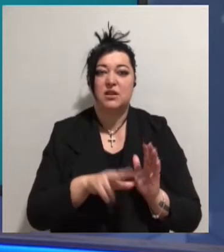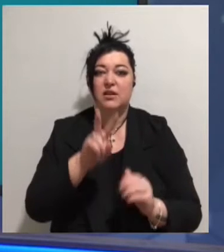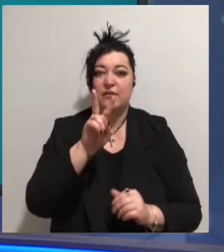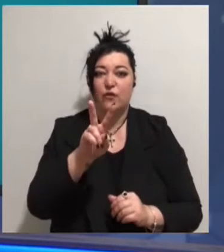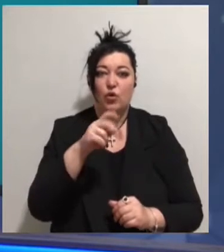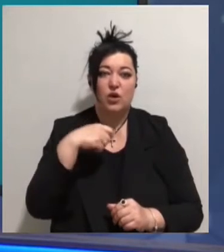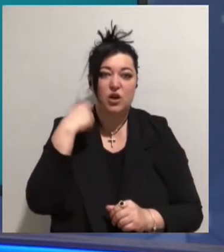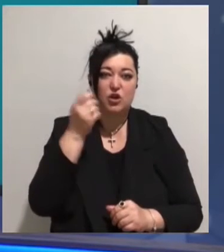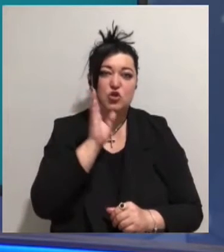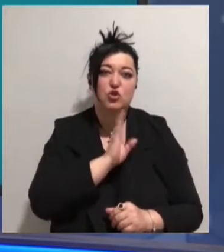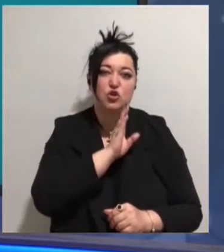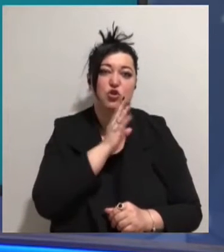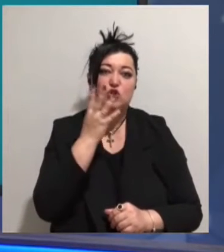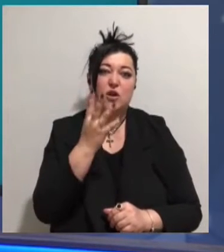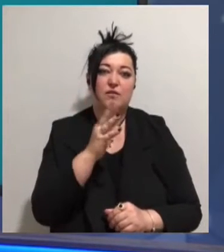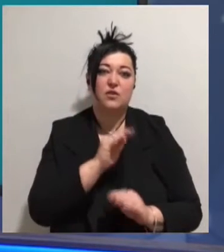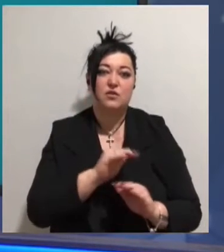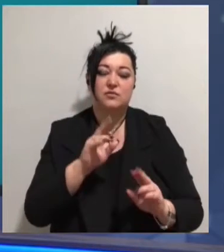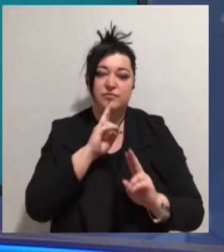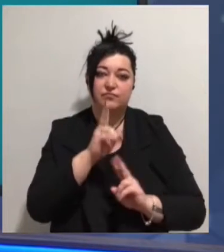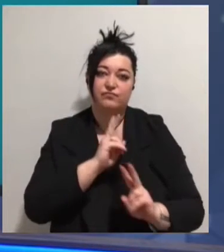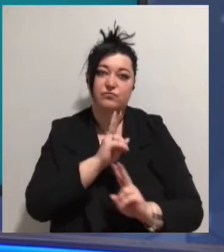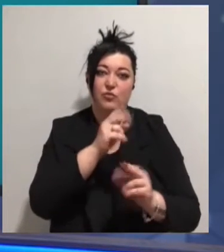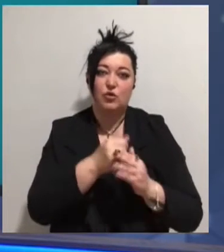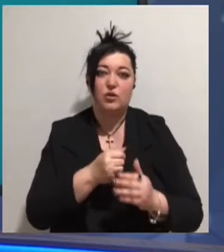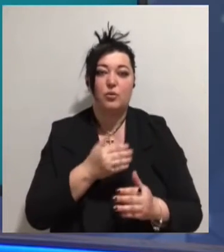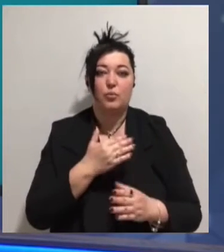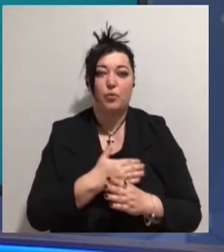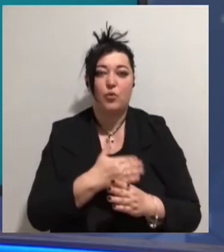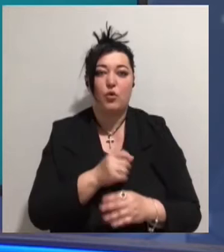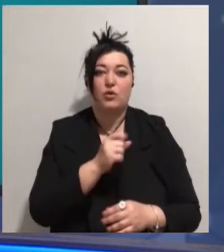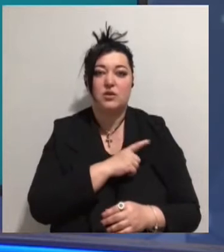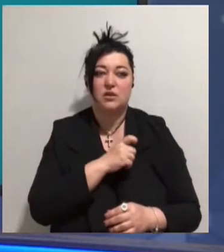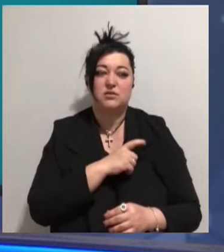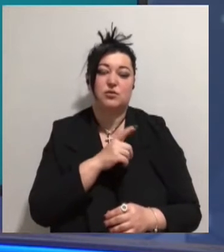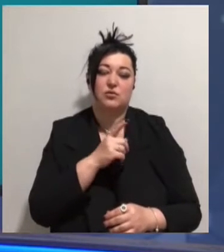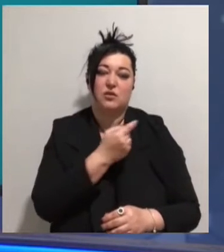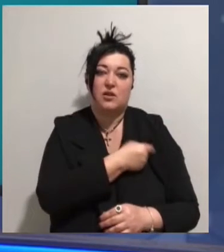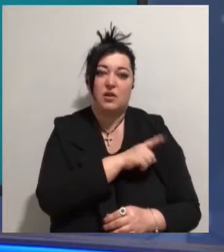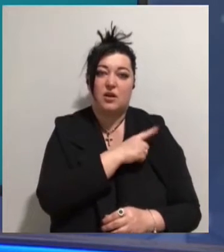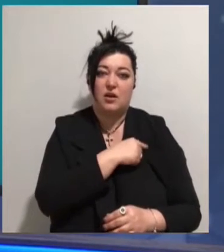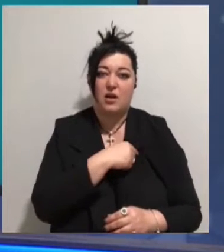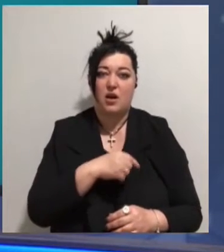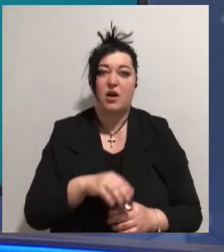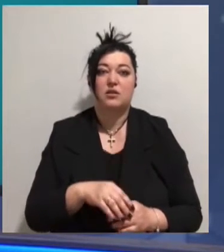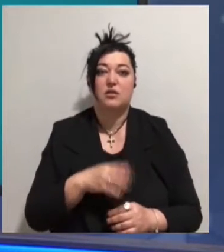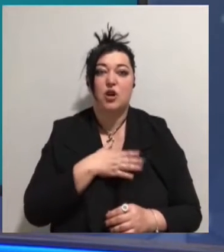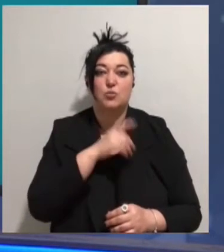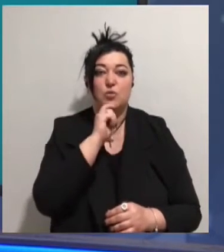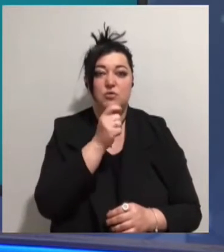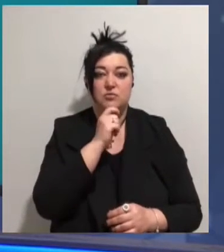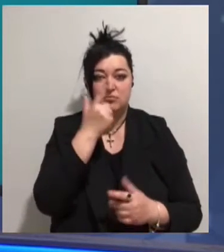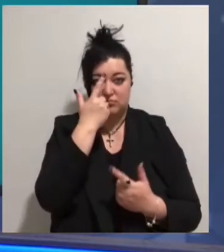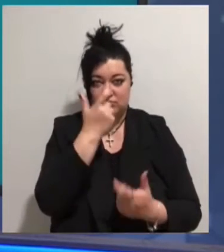Четверо людей звернулись за допомогою до Одеської обласної клінічної лікарні. Про це нашим кореспондентам повідомила заступниця